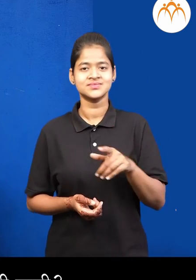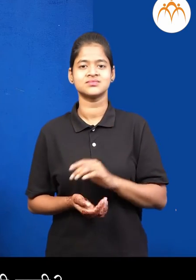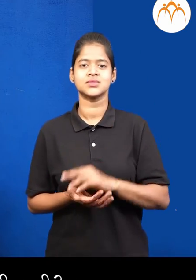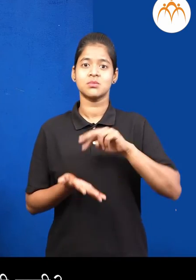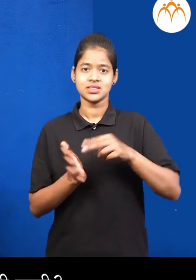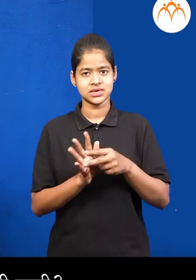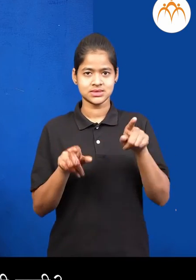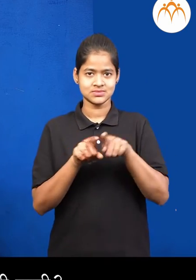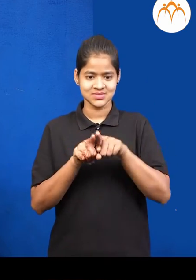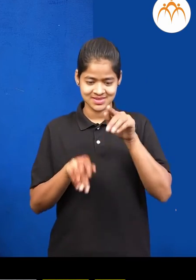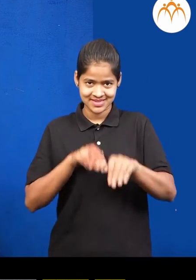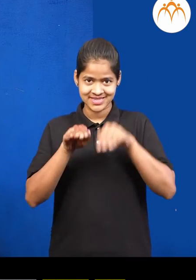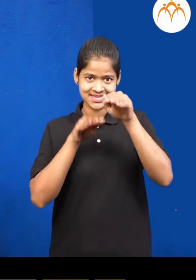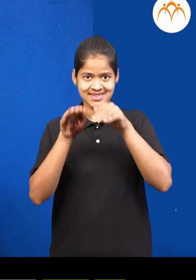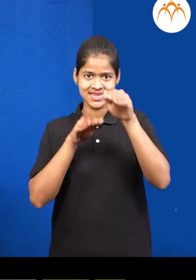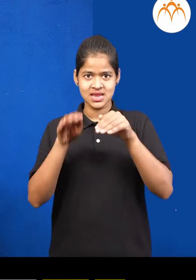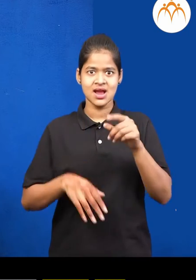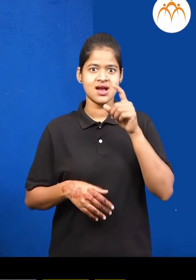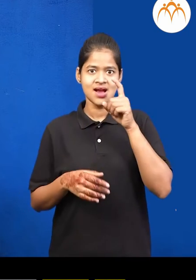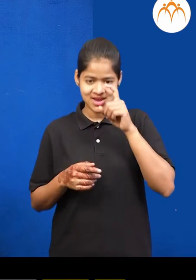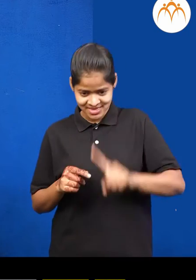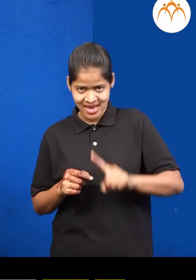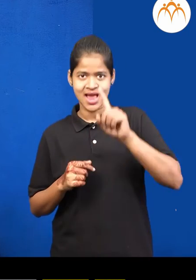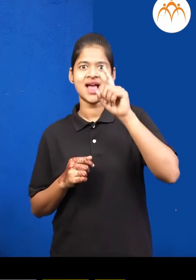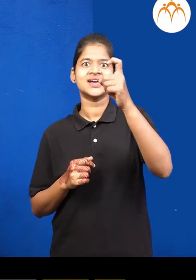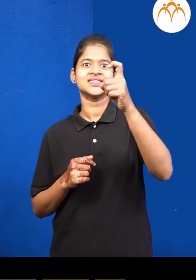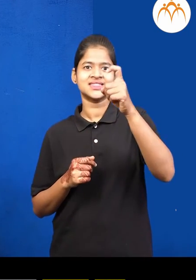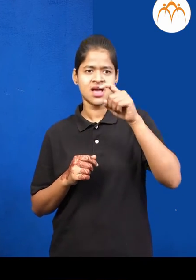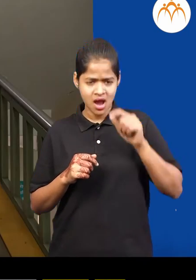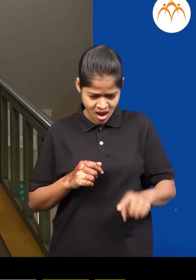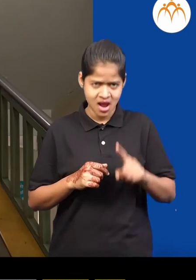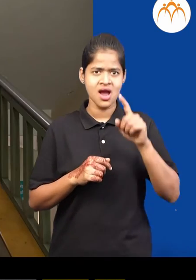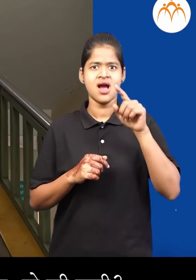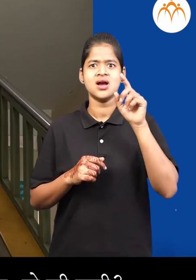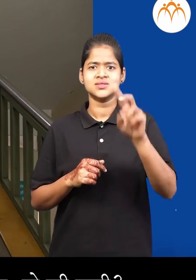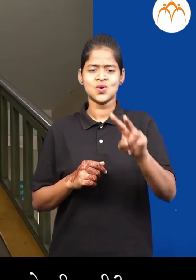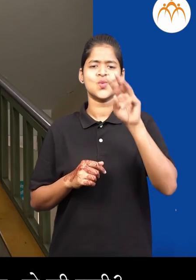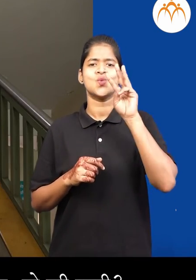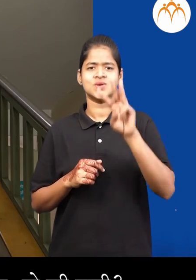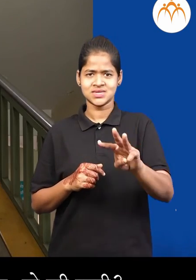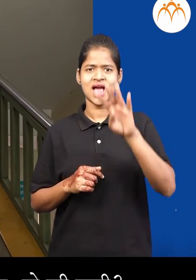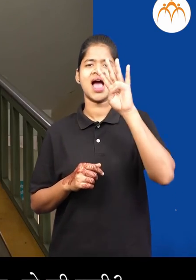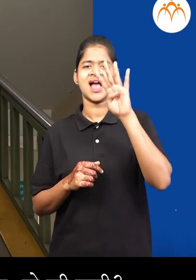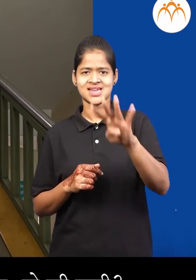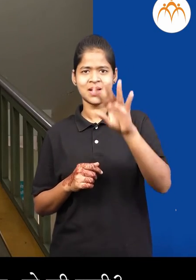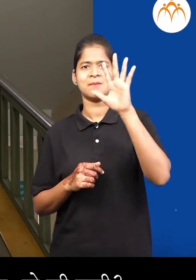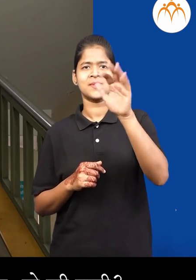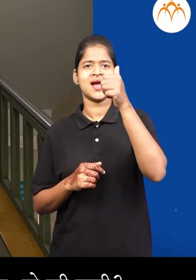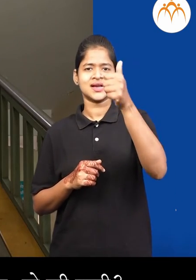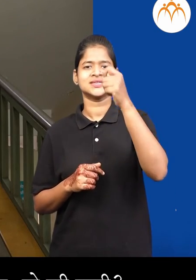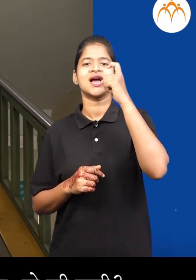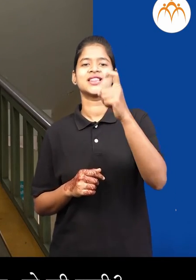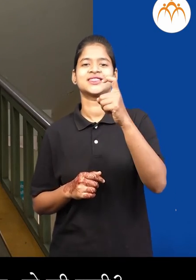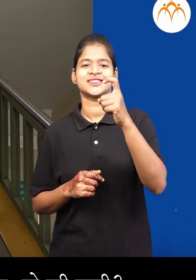जीने मोज़ तन अपन केलेस की नै? एक, ते साथ अंका मोज़ लेस, तयालाच मंटा चड़ता करा एक, दोन, तीन,